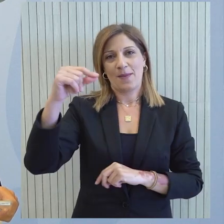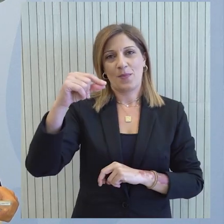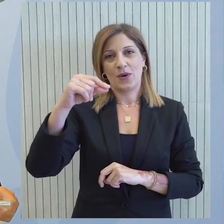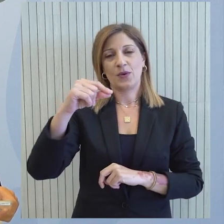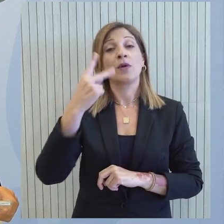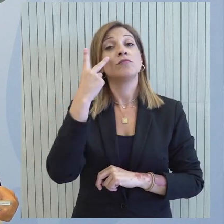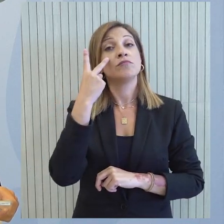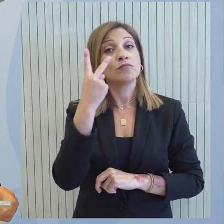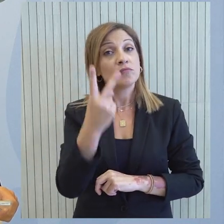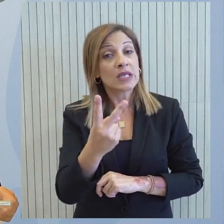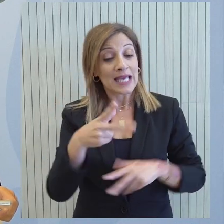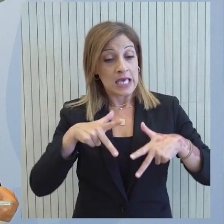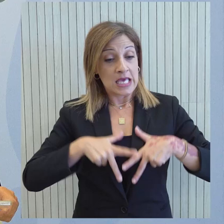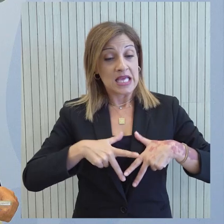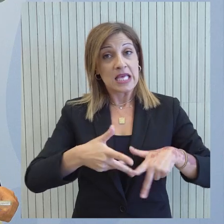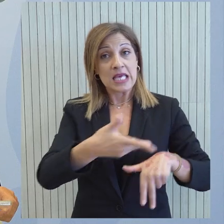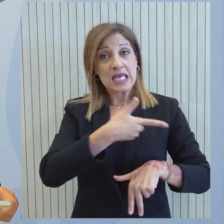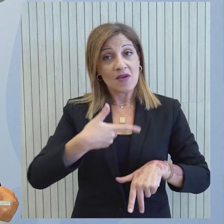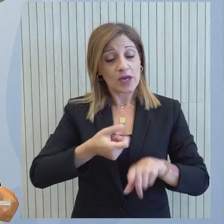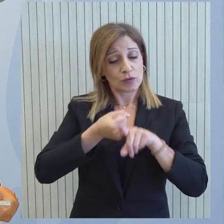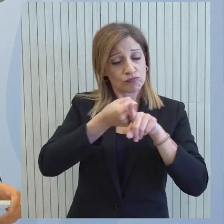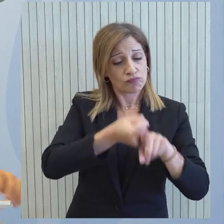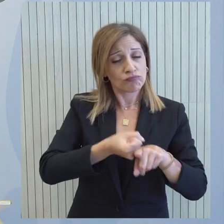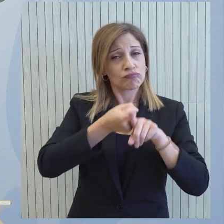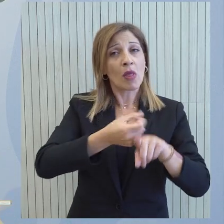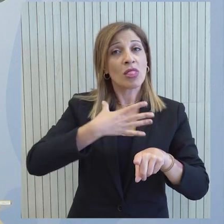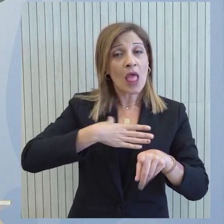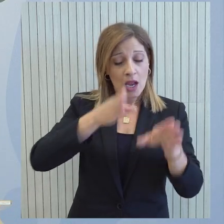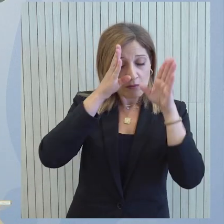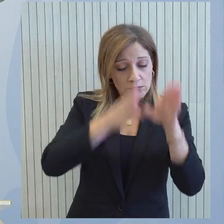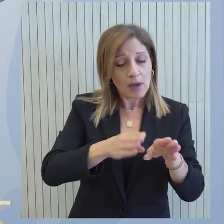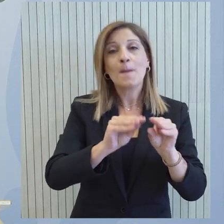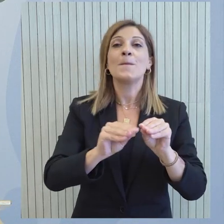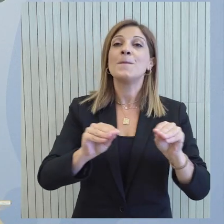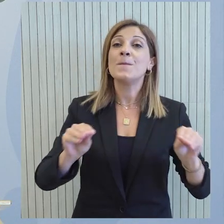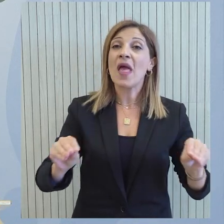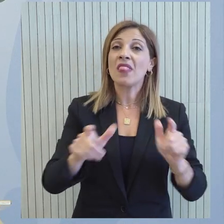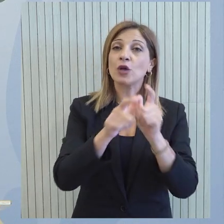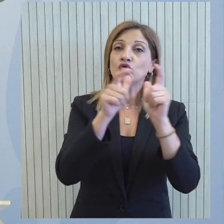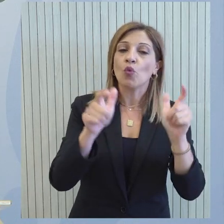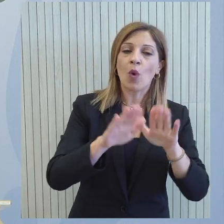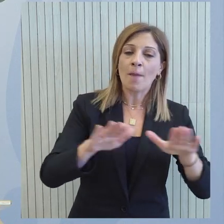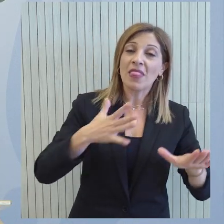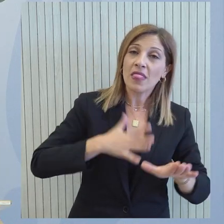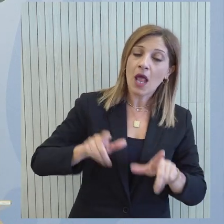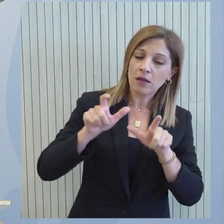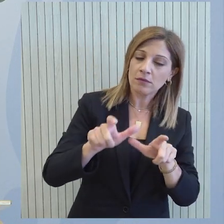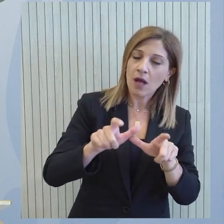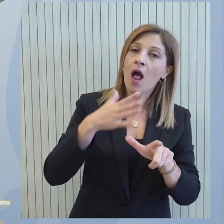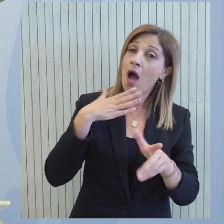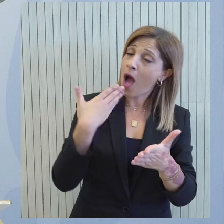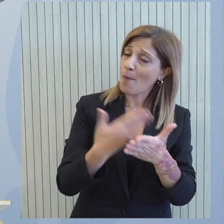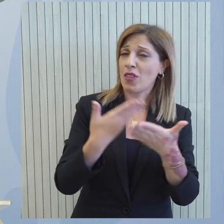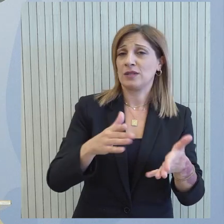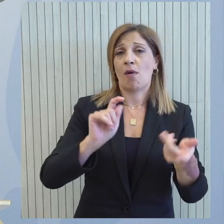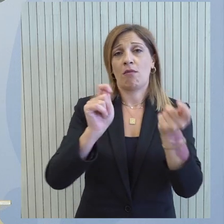του τόπου μας. Η έμφαση που αποδίδει η κυβέρνηση στην παιδεία αποδεικνύεται εμπράκτος μέσω των στοχευμένων επενδύσεων και